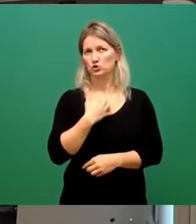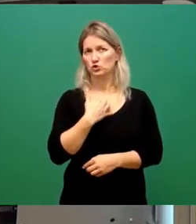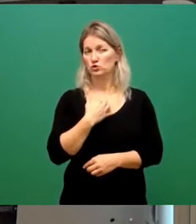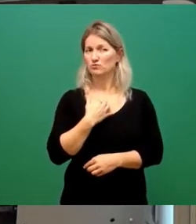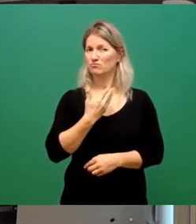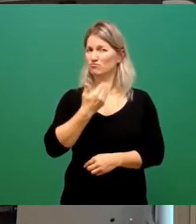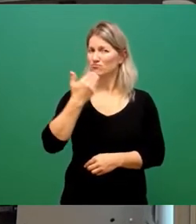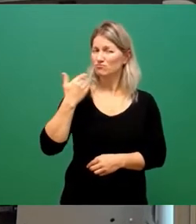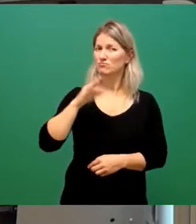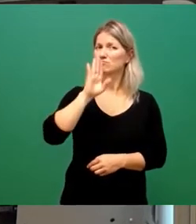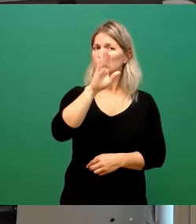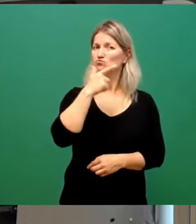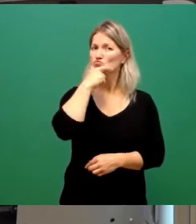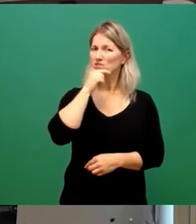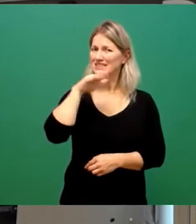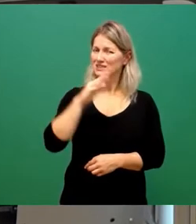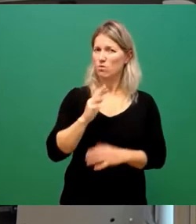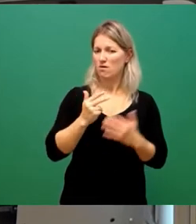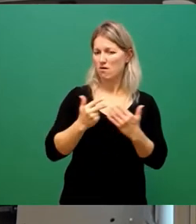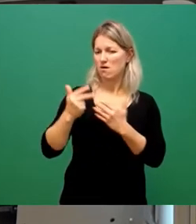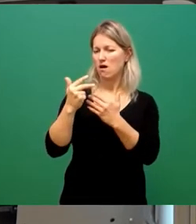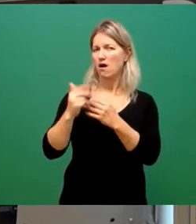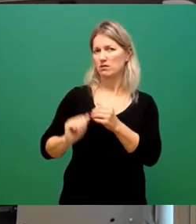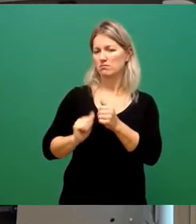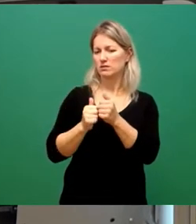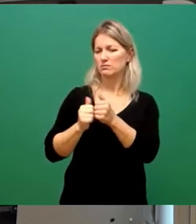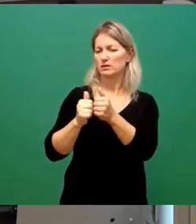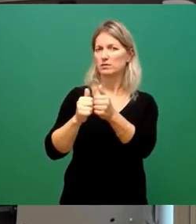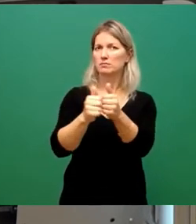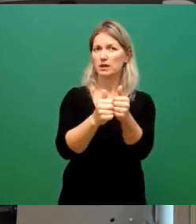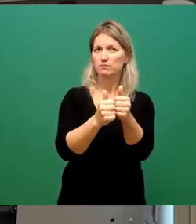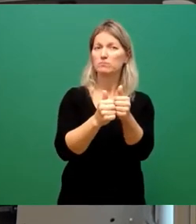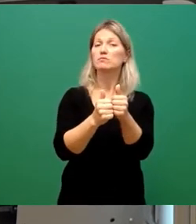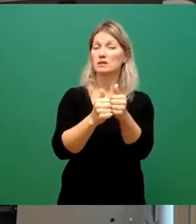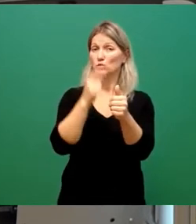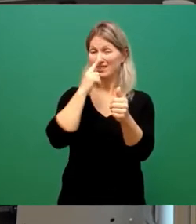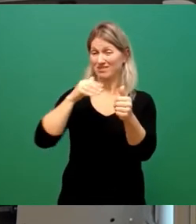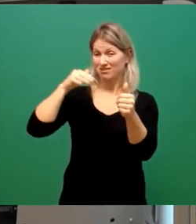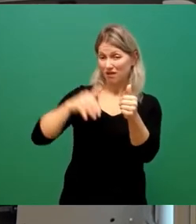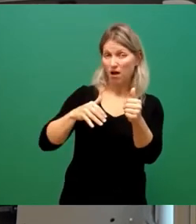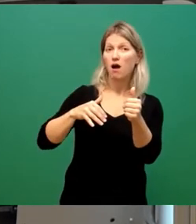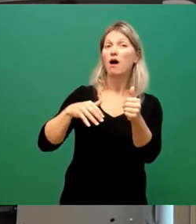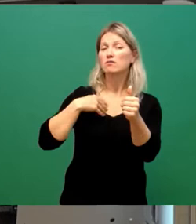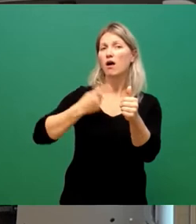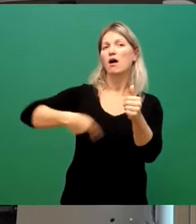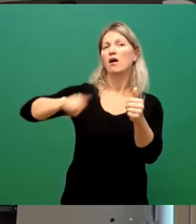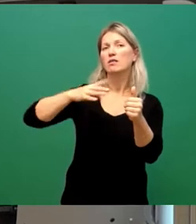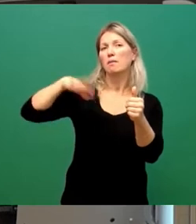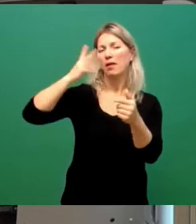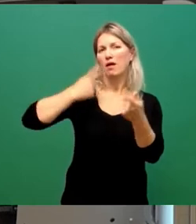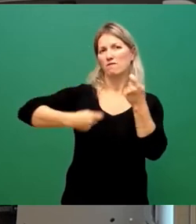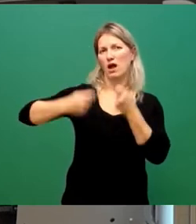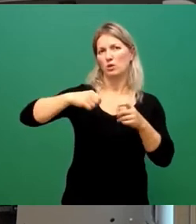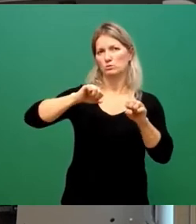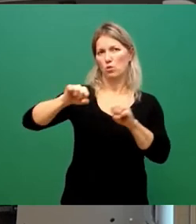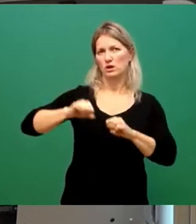Vorzugsvariante, für die wir dann auch wieder entsprechenden Spielraum am gemeinsamen Verhandlungstisch, an den ich auch gerne wieder